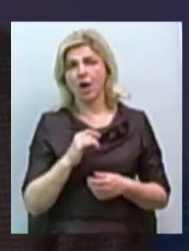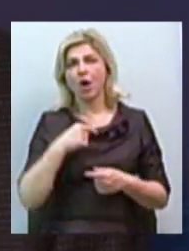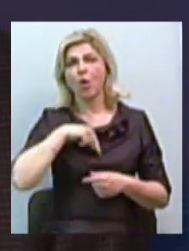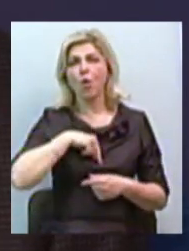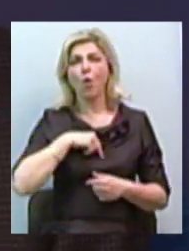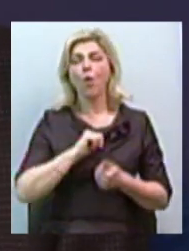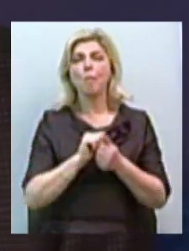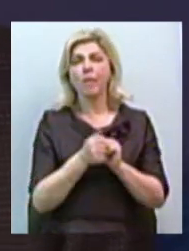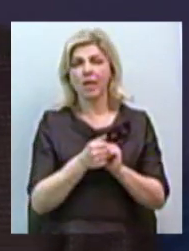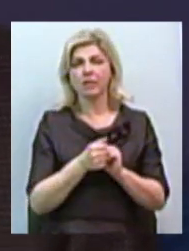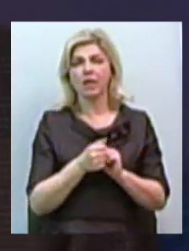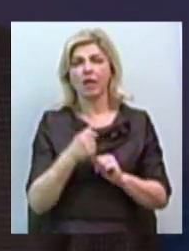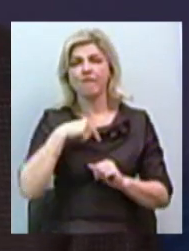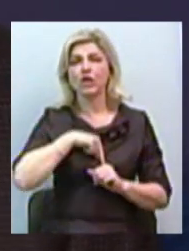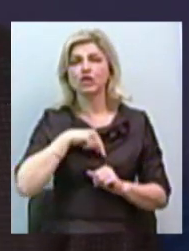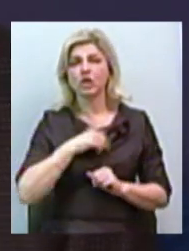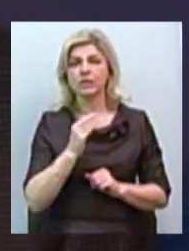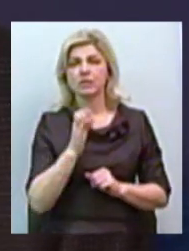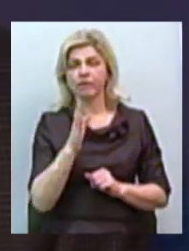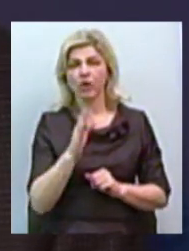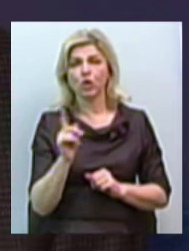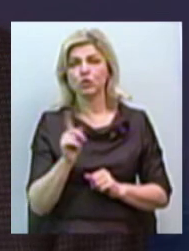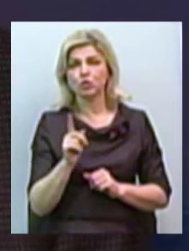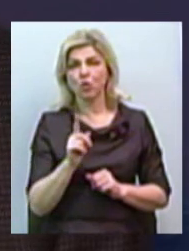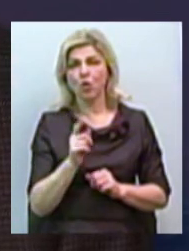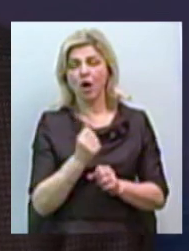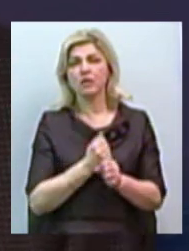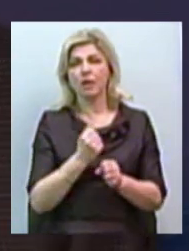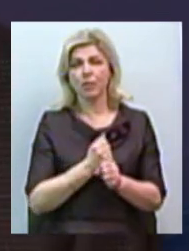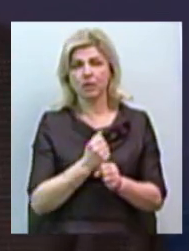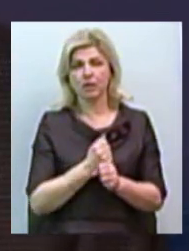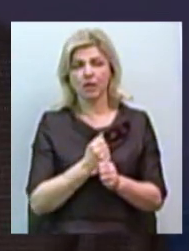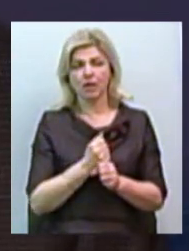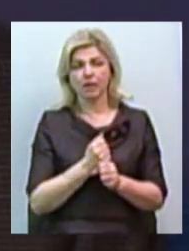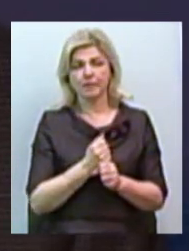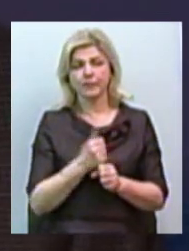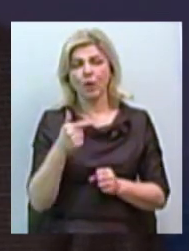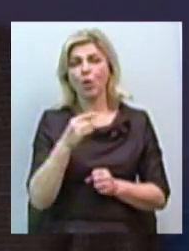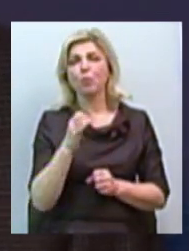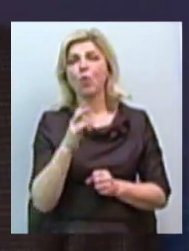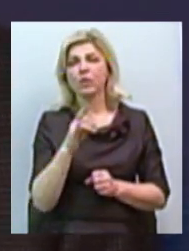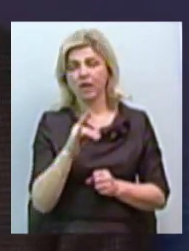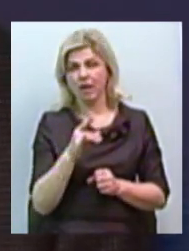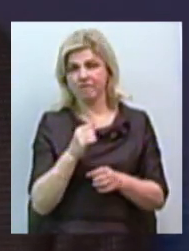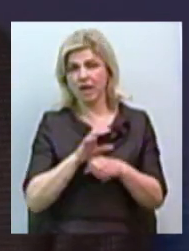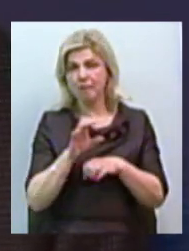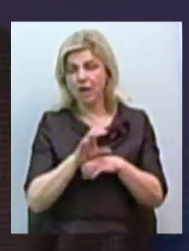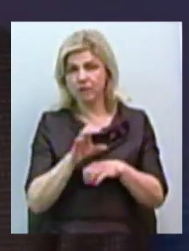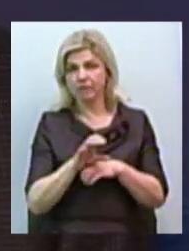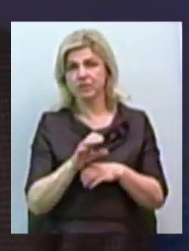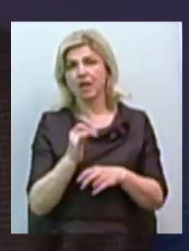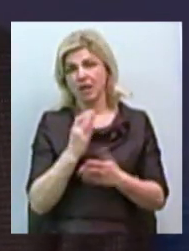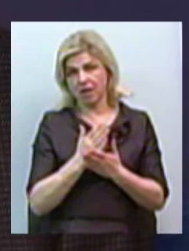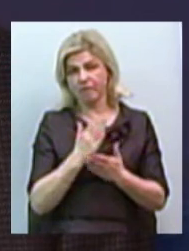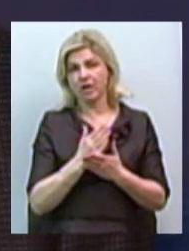з кулоном таким, що виробається естрогенна гормональна функція, яка є основною